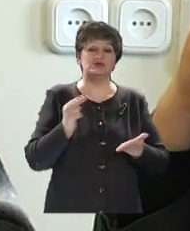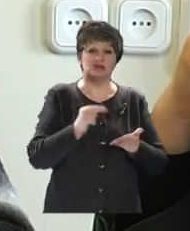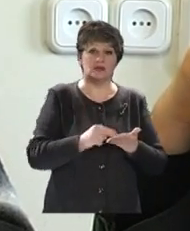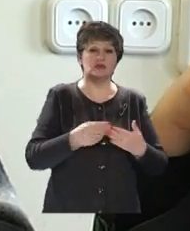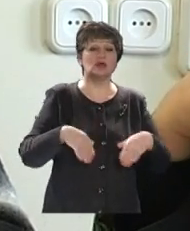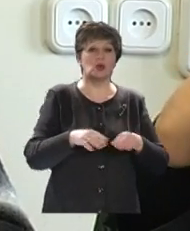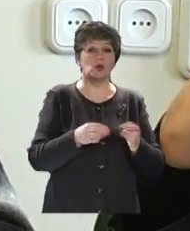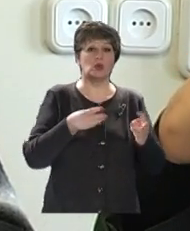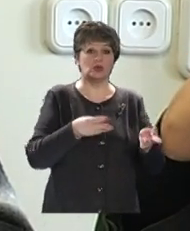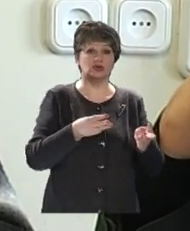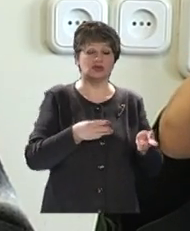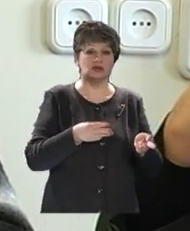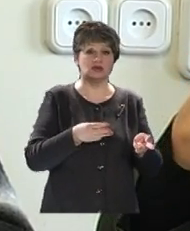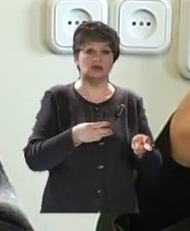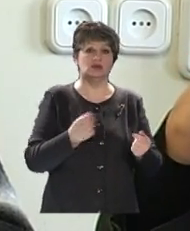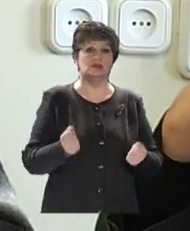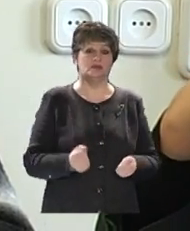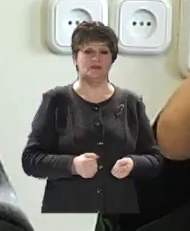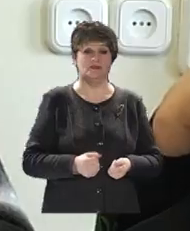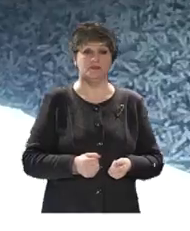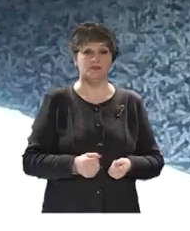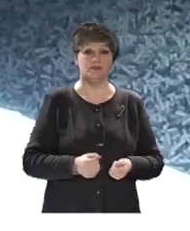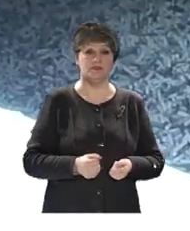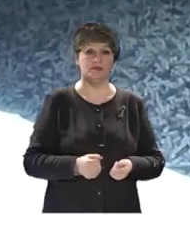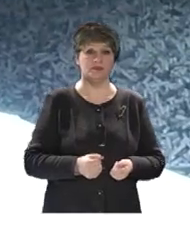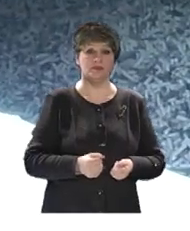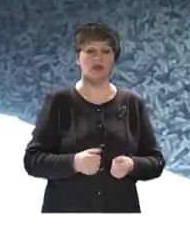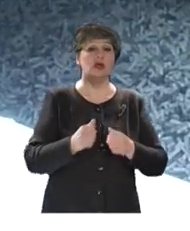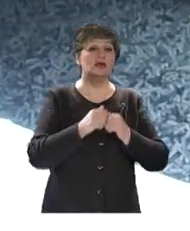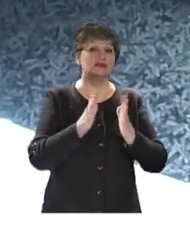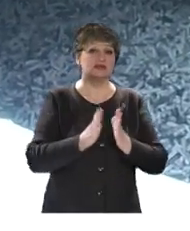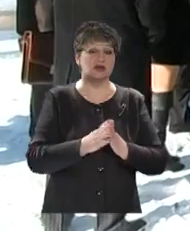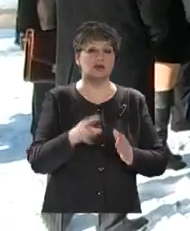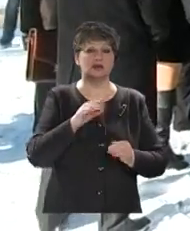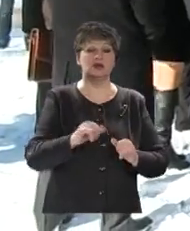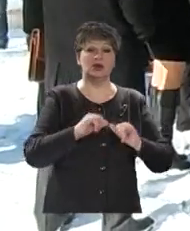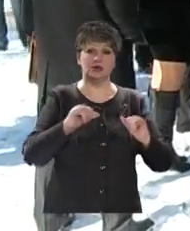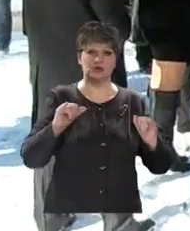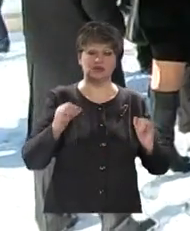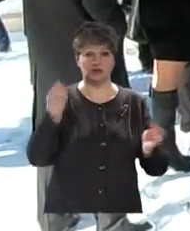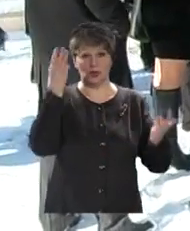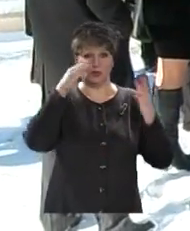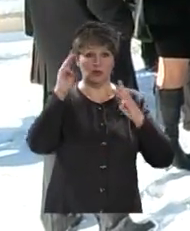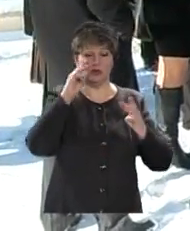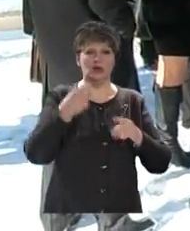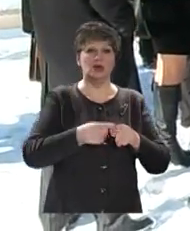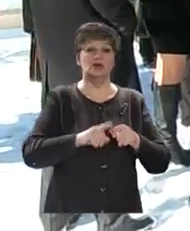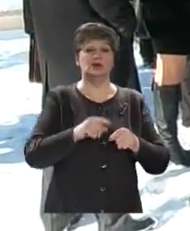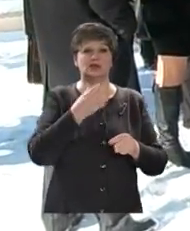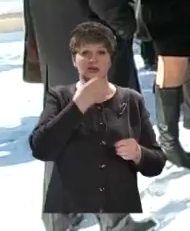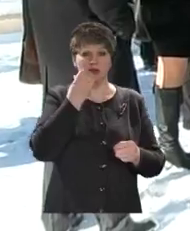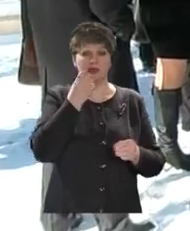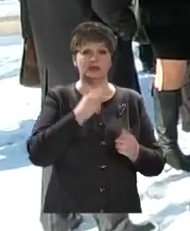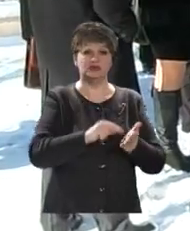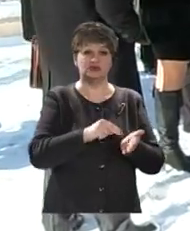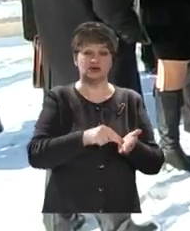такий самий котель вже на цій самій котельній. Це перспектива. Загалом, задля розвитку і модернізації своєї мережі, і котелень